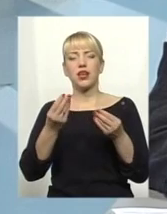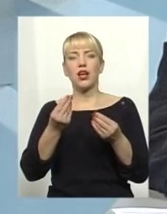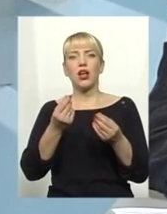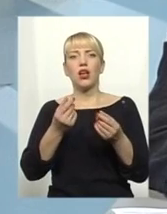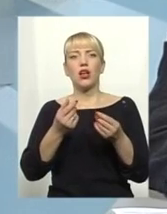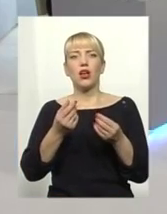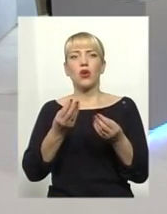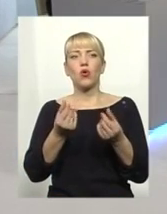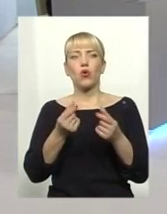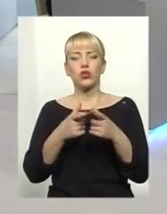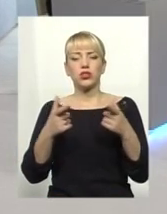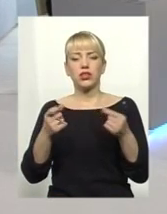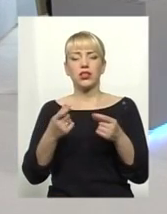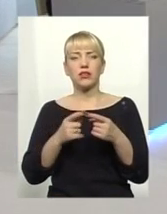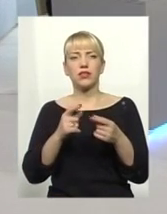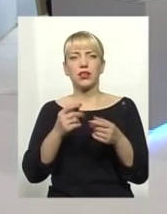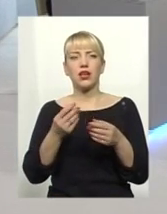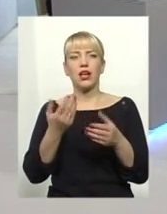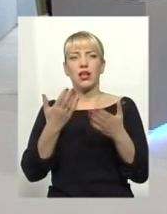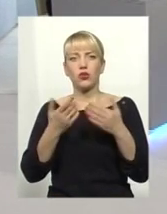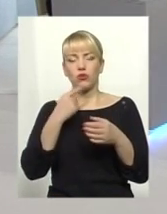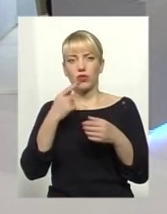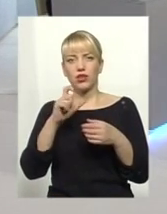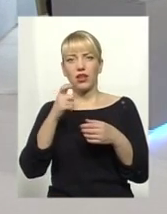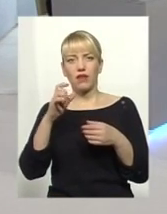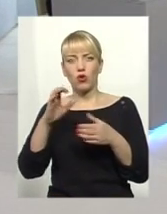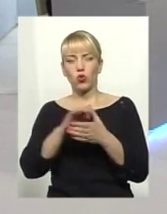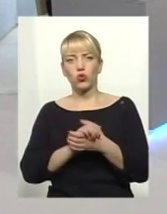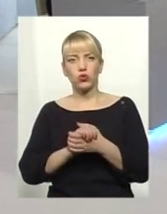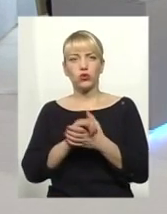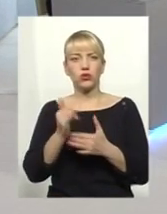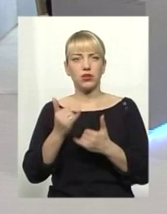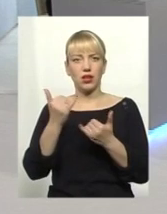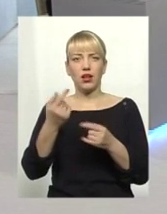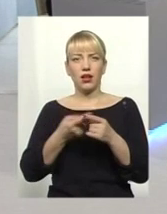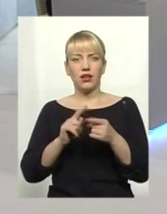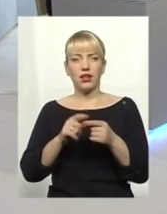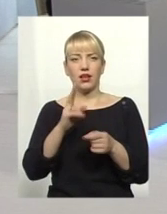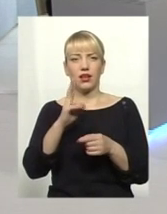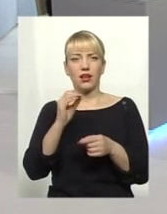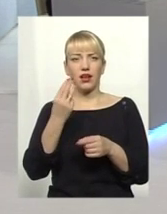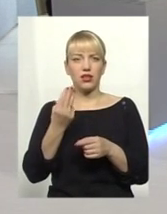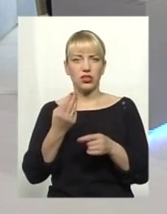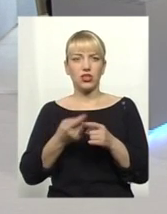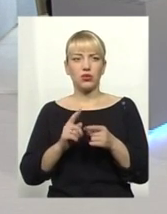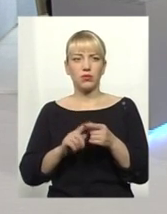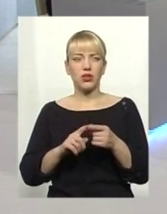підходити з точки зору якраз з Європейського Союзу, то для них кеш, тобто готівка – це